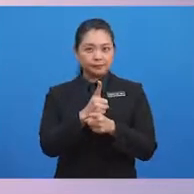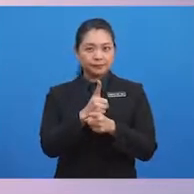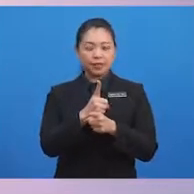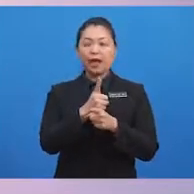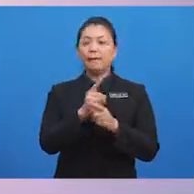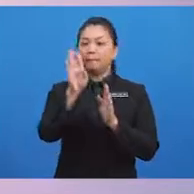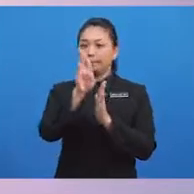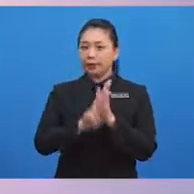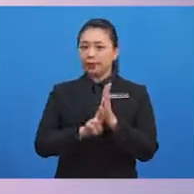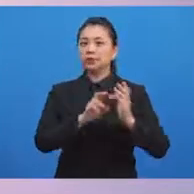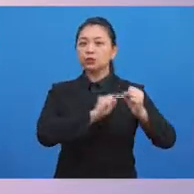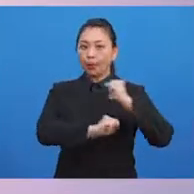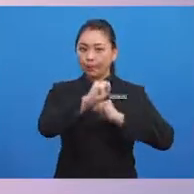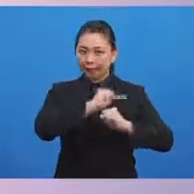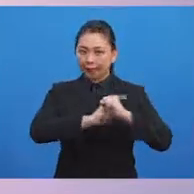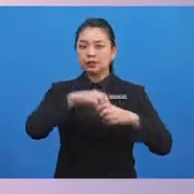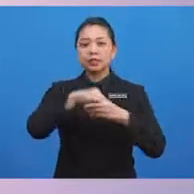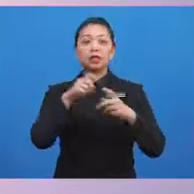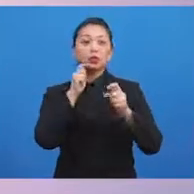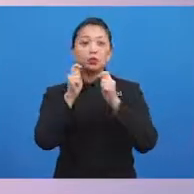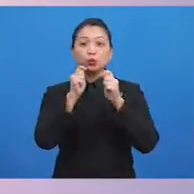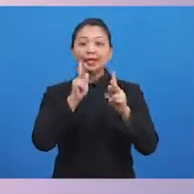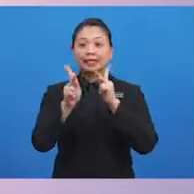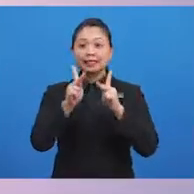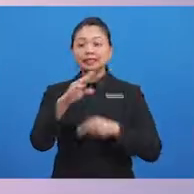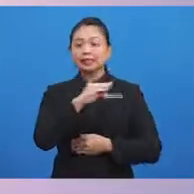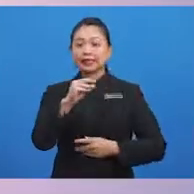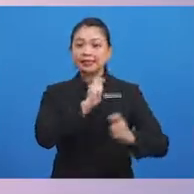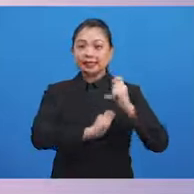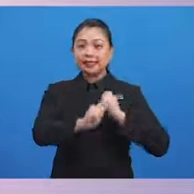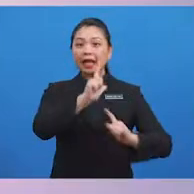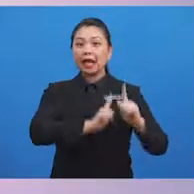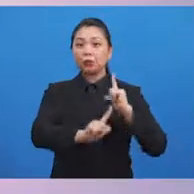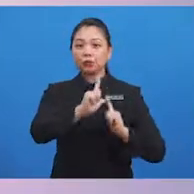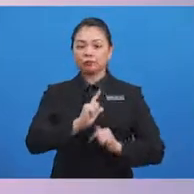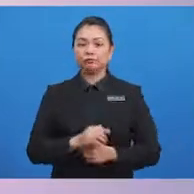Bersopan dalam tutup kata dan tingkah laku.